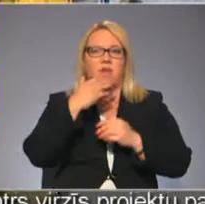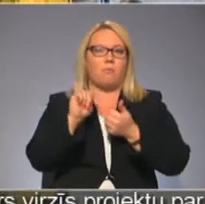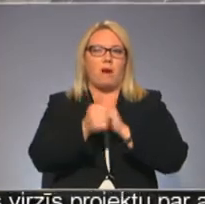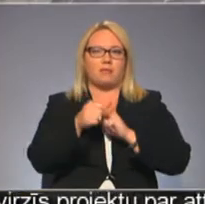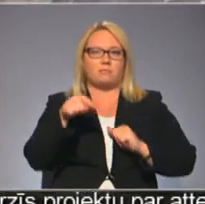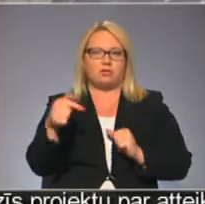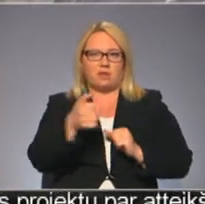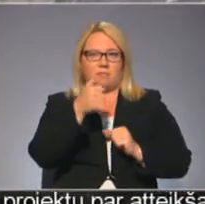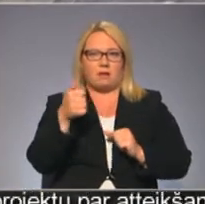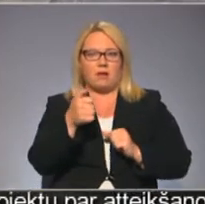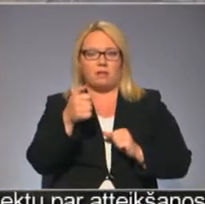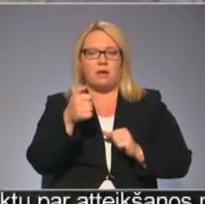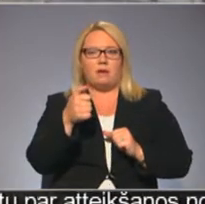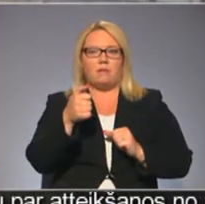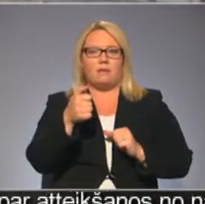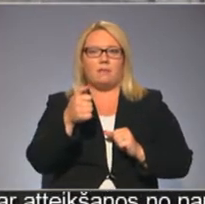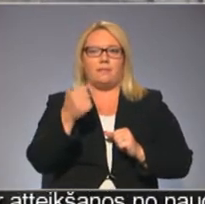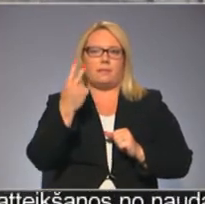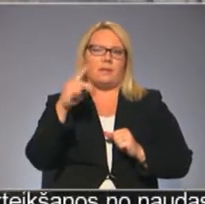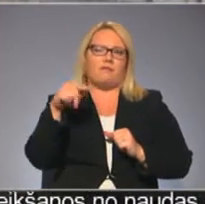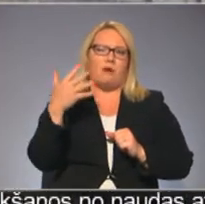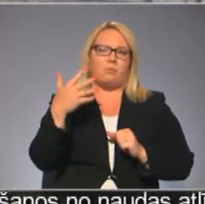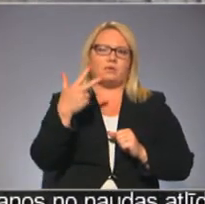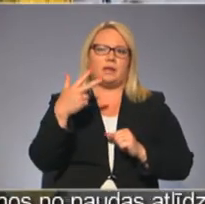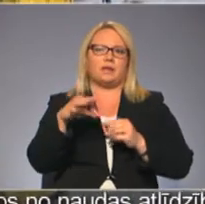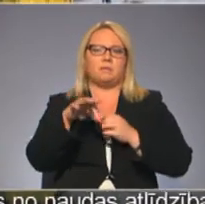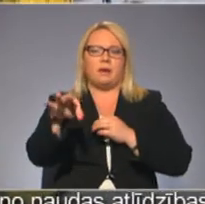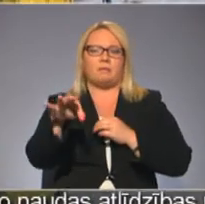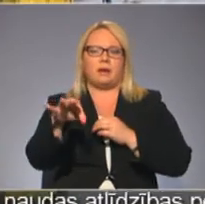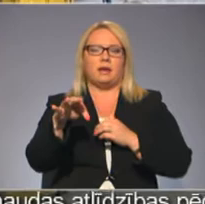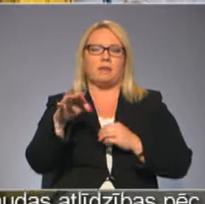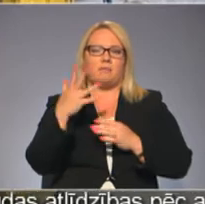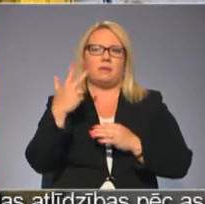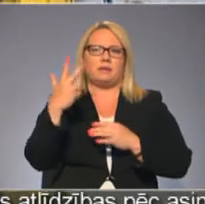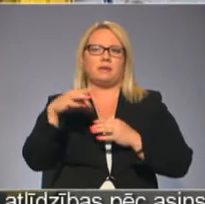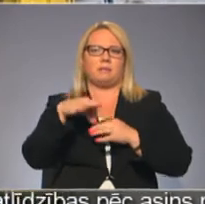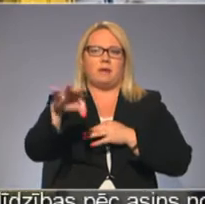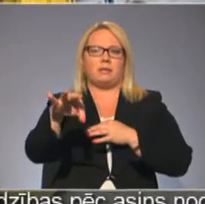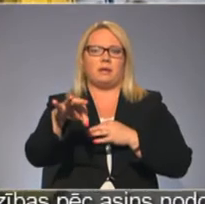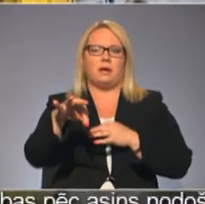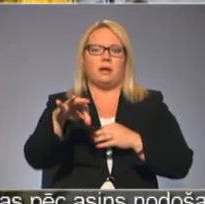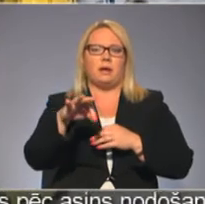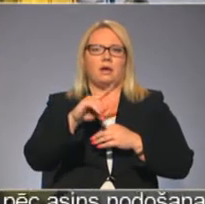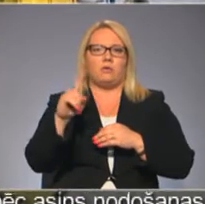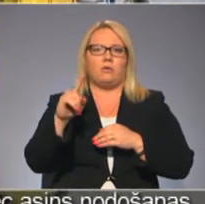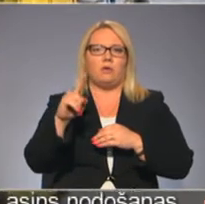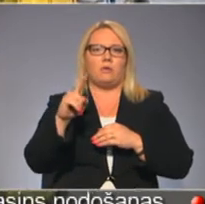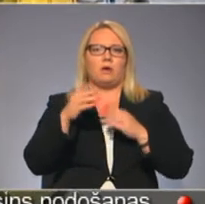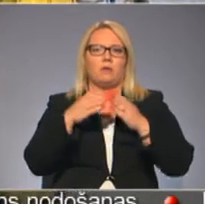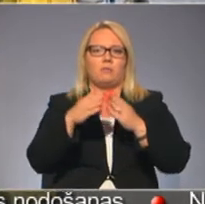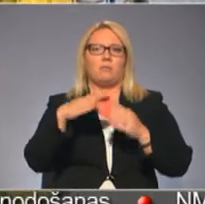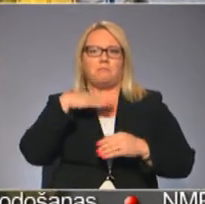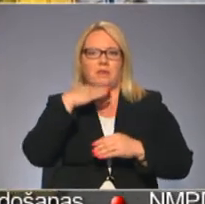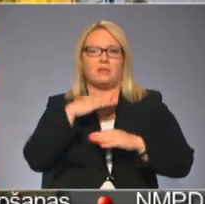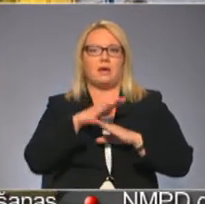šiem gadiem? Nu, dziļums un. Divā pūs, trīs metri te ir. Trīs metri vairāk. Ne, turnam pietiek? Pietiek,